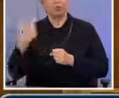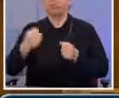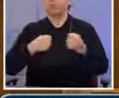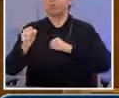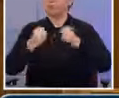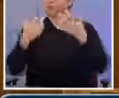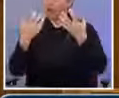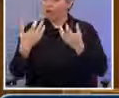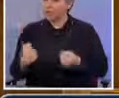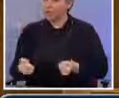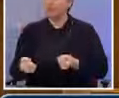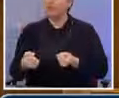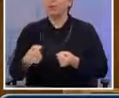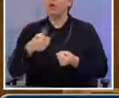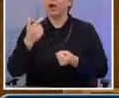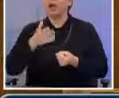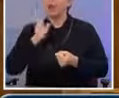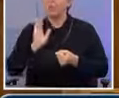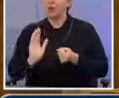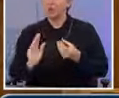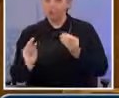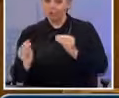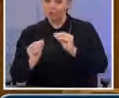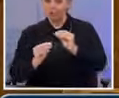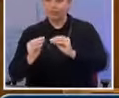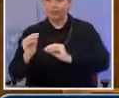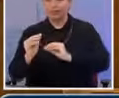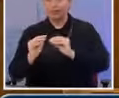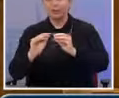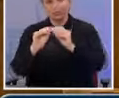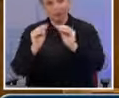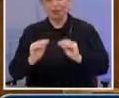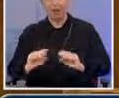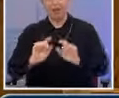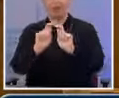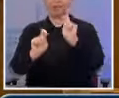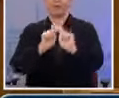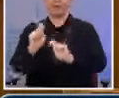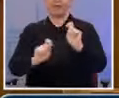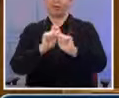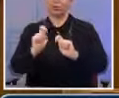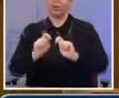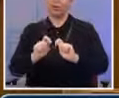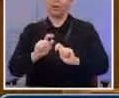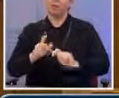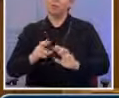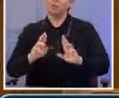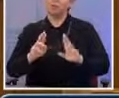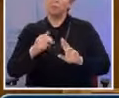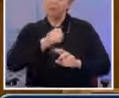Και είμαι πεπισμένος ότι αυτή η διαδικασία της τελικής αξιολόγησης